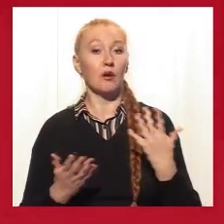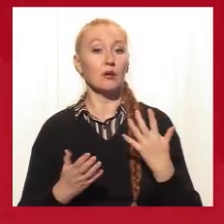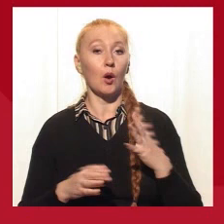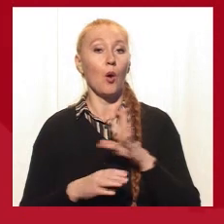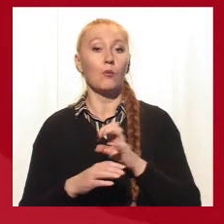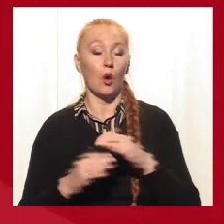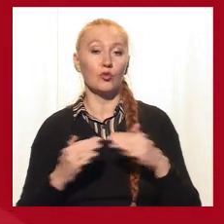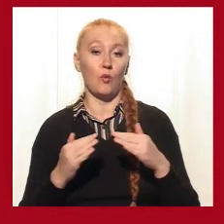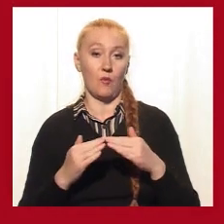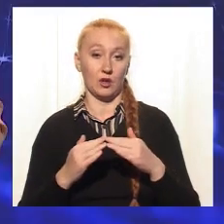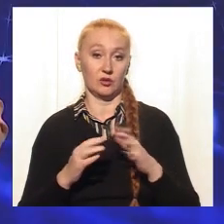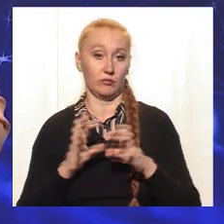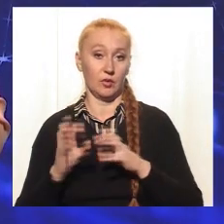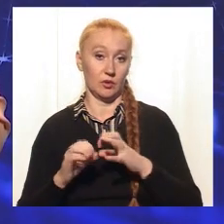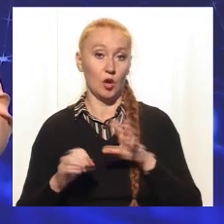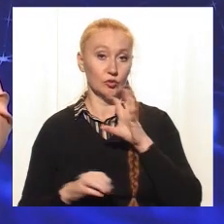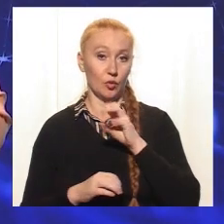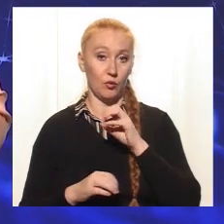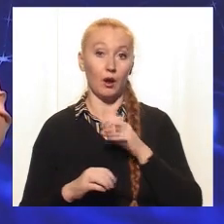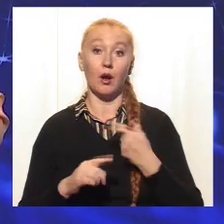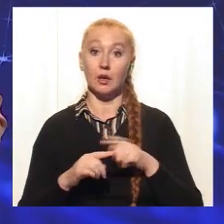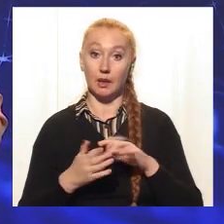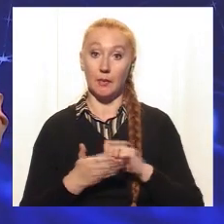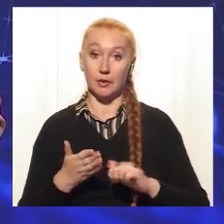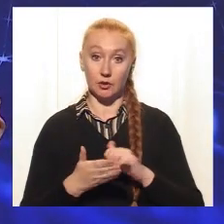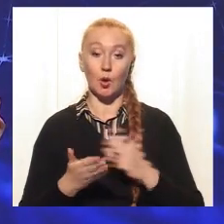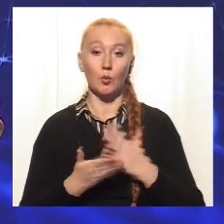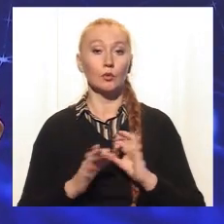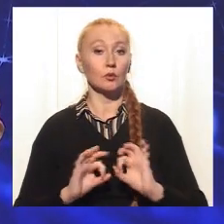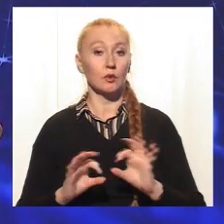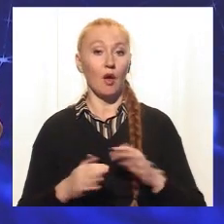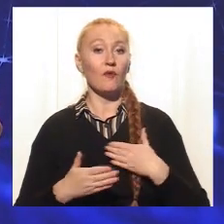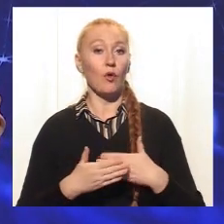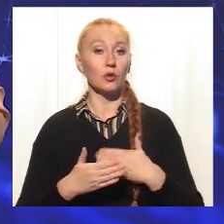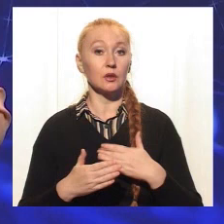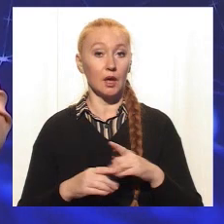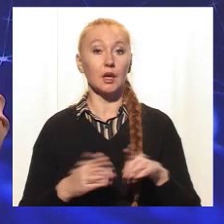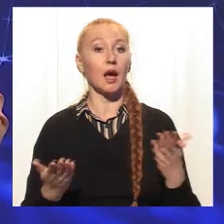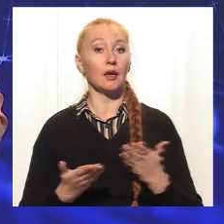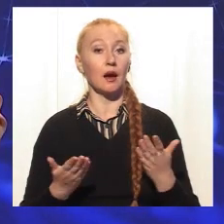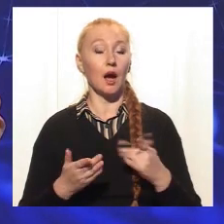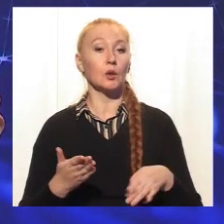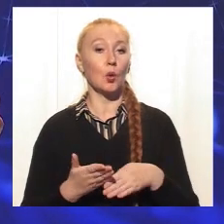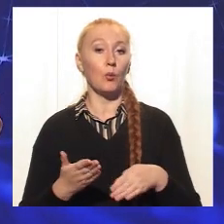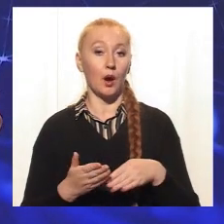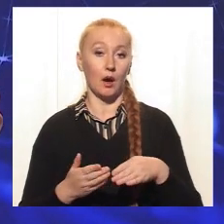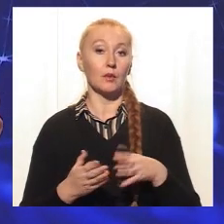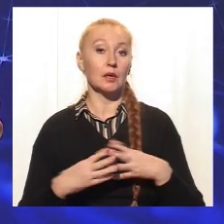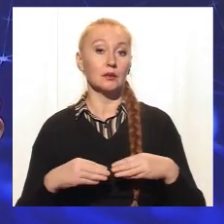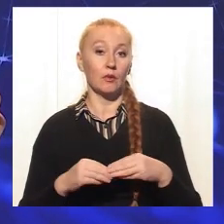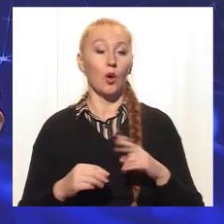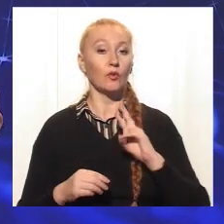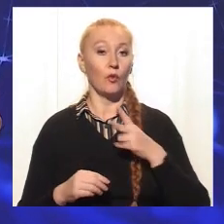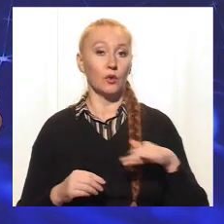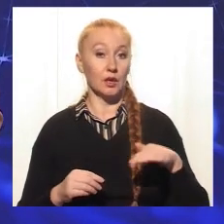покусали домашні собаки. З цього приводу будуть коментарі-волонтерки, яка допомагала родині